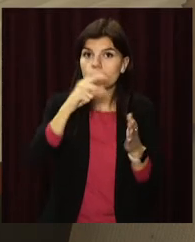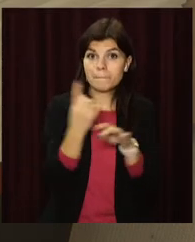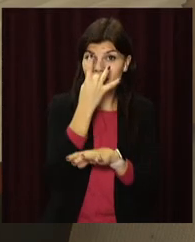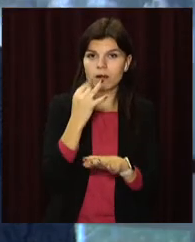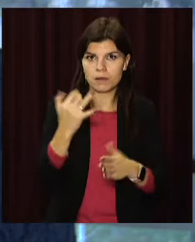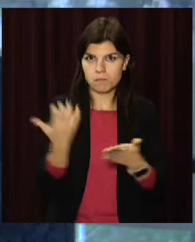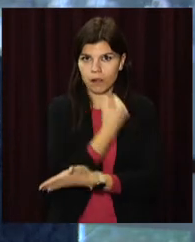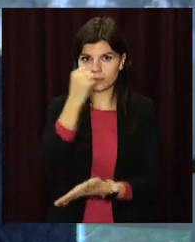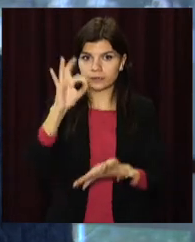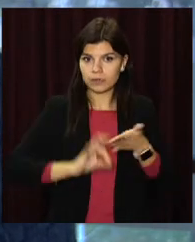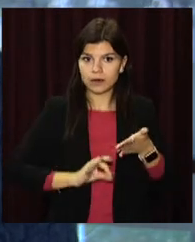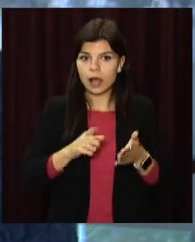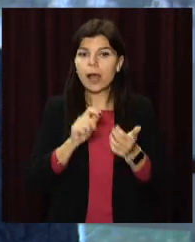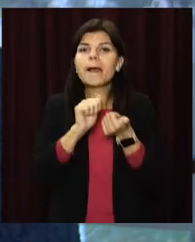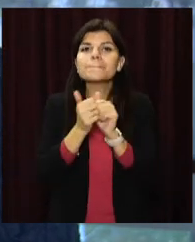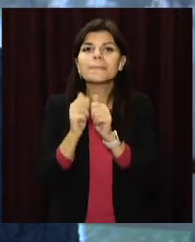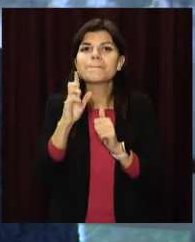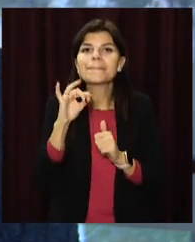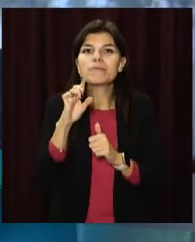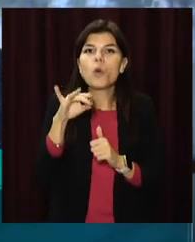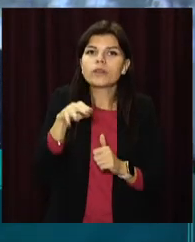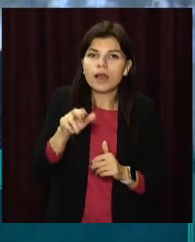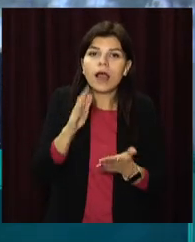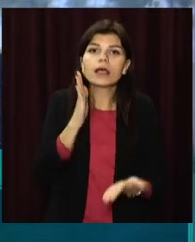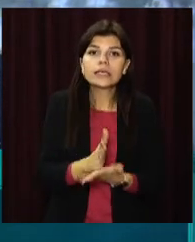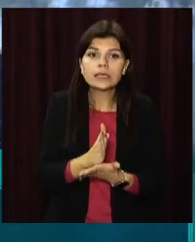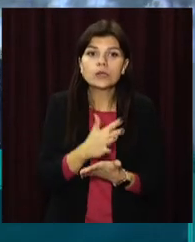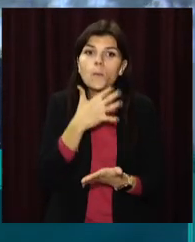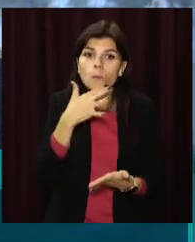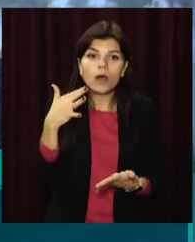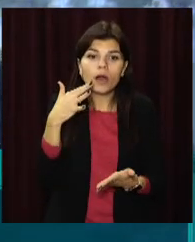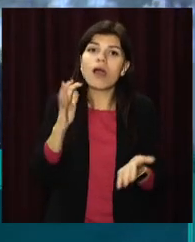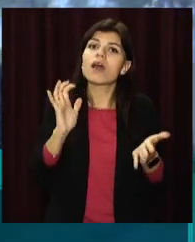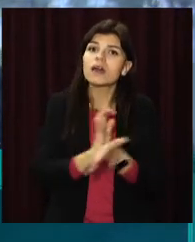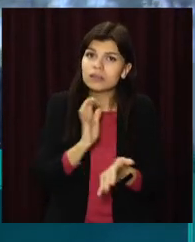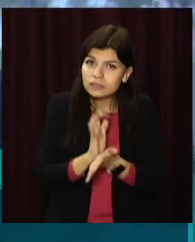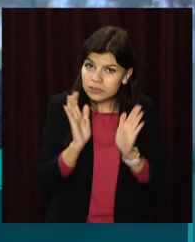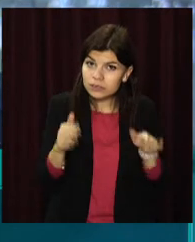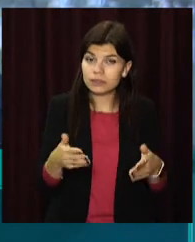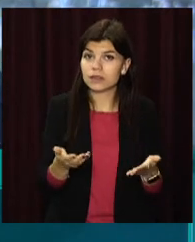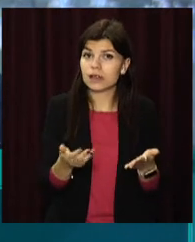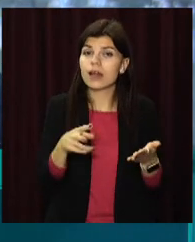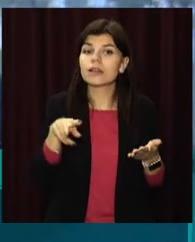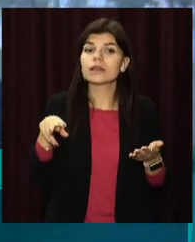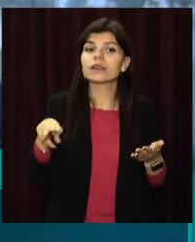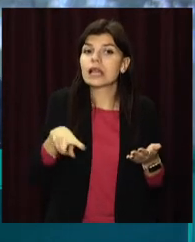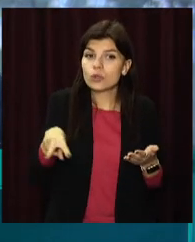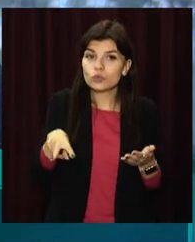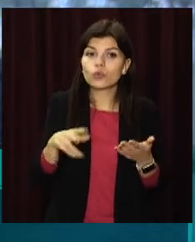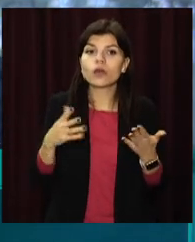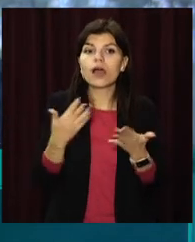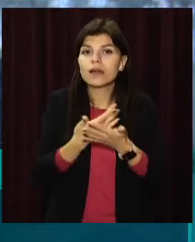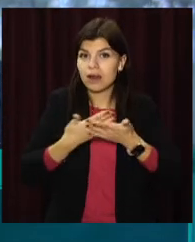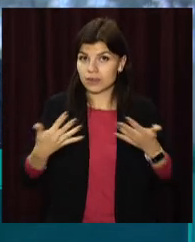перемога. «В бібліотеці є багато газет та іншу